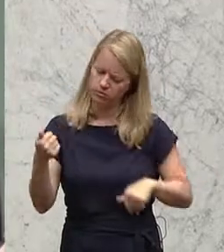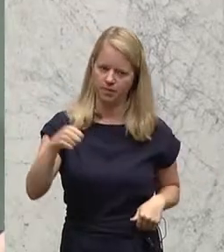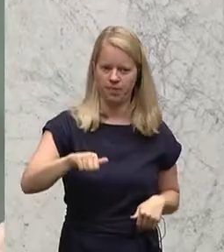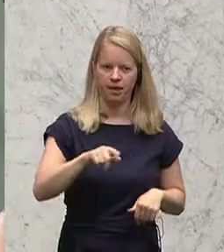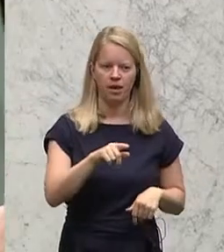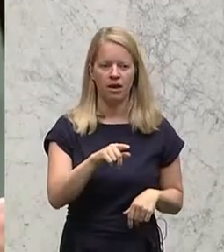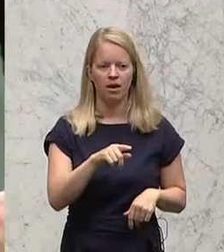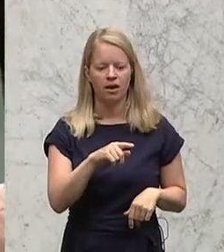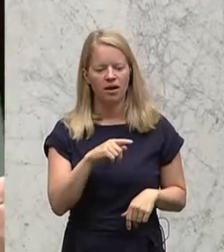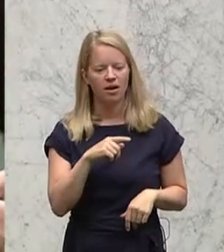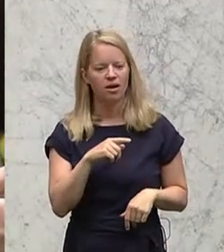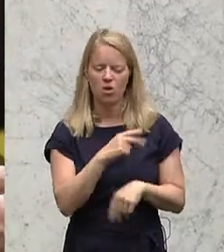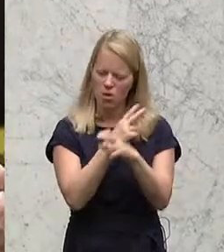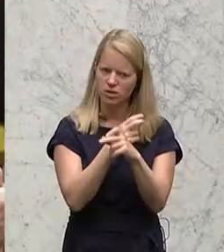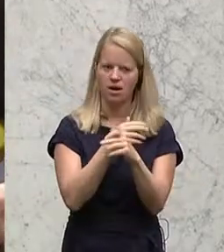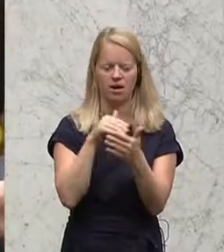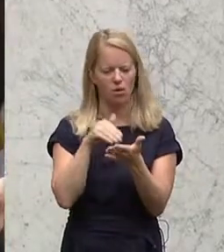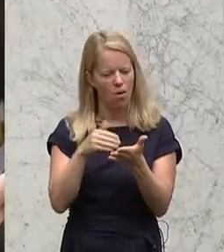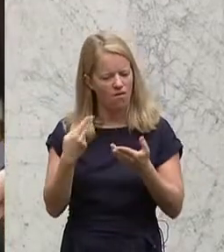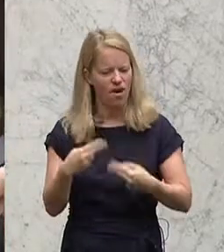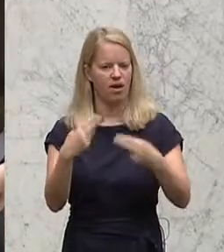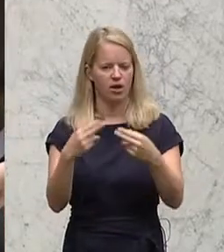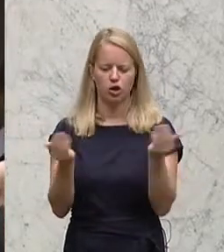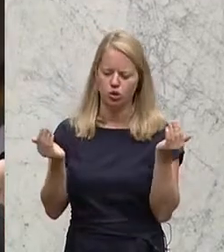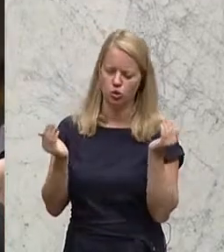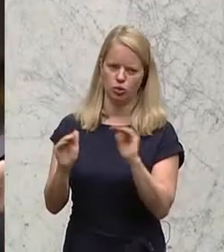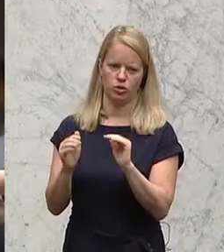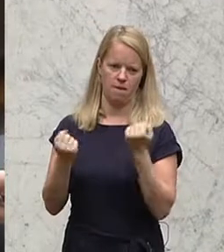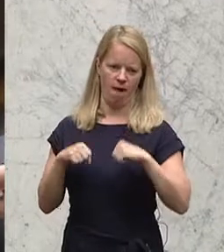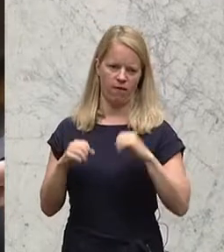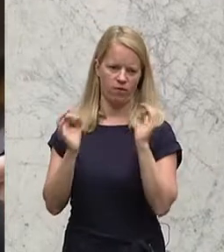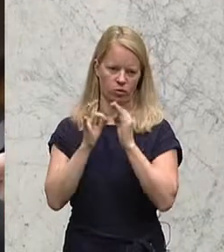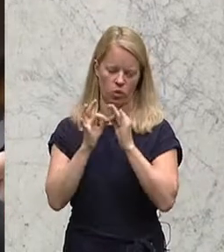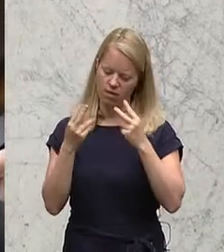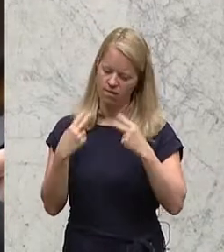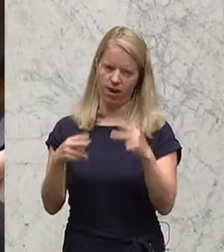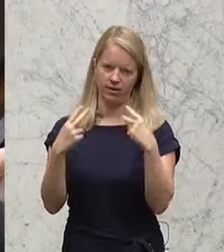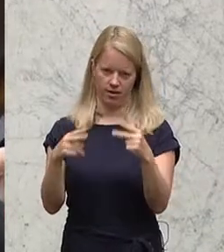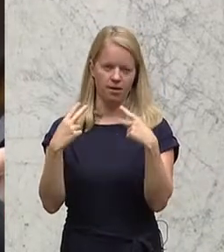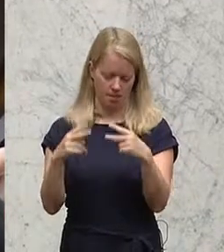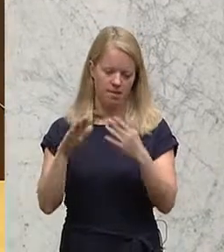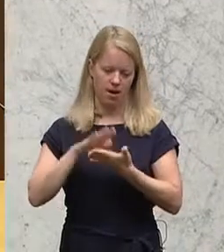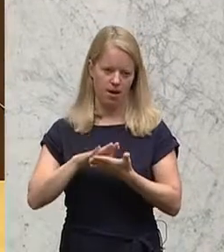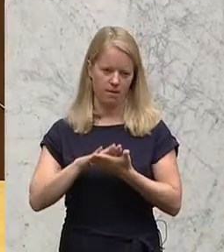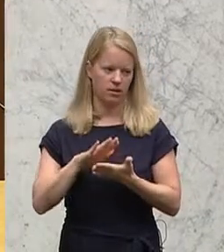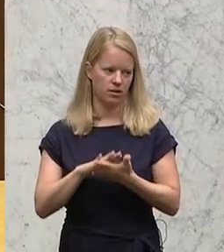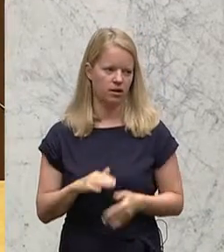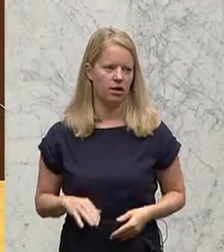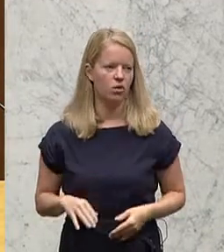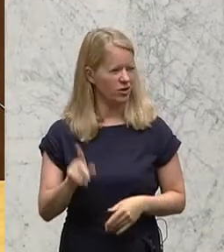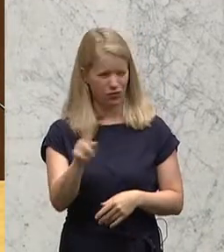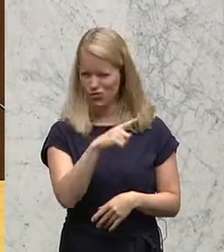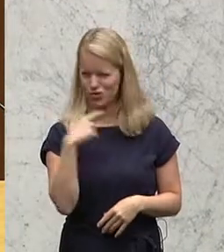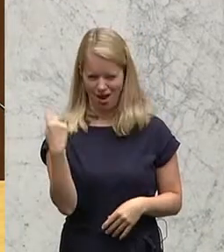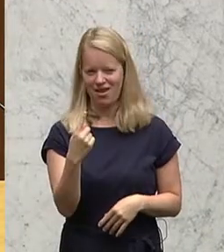Nachdruck die Schutzmachtfunktion auch weiterhin ausüben wird. Und das ist uns allen, glaube ich, einhellig wichtig.